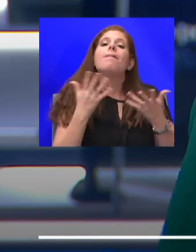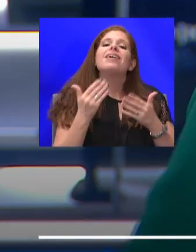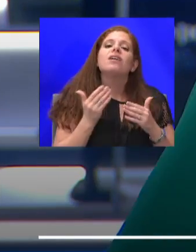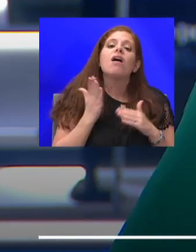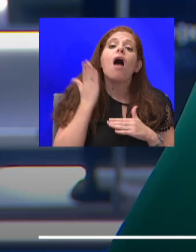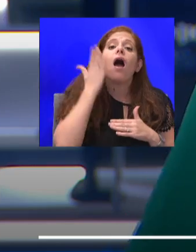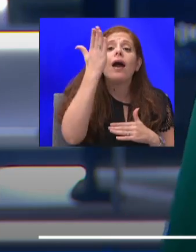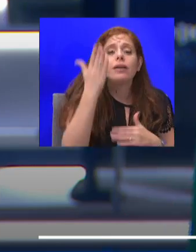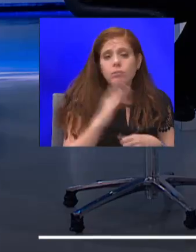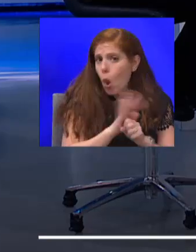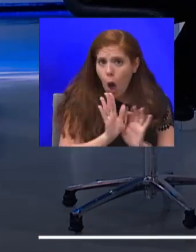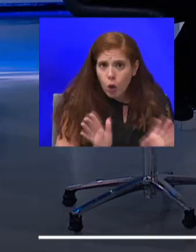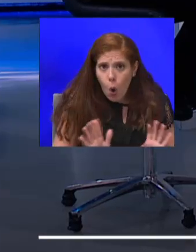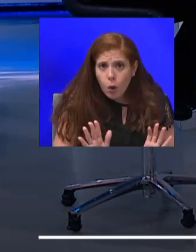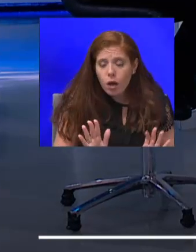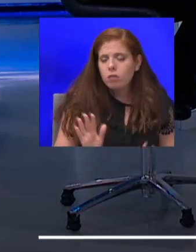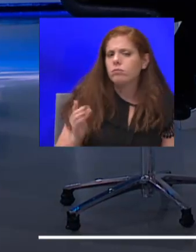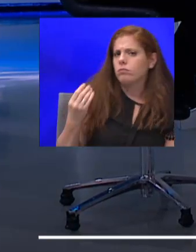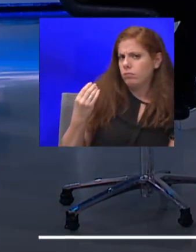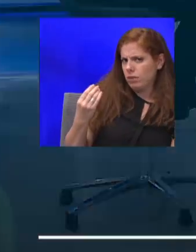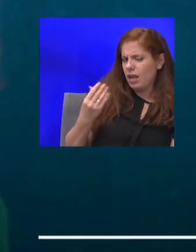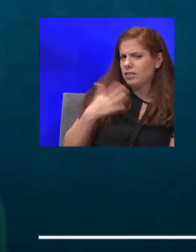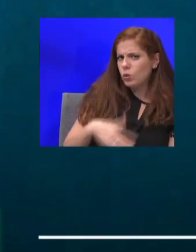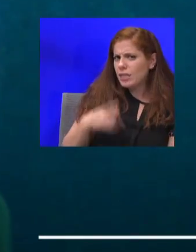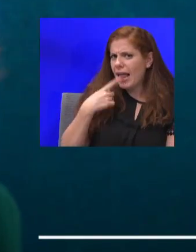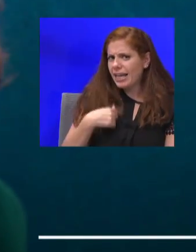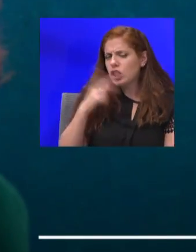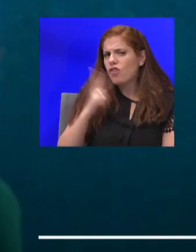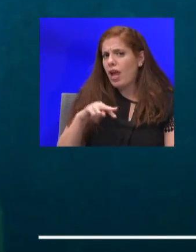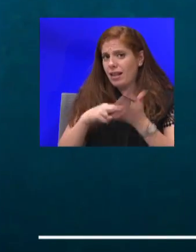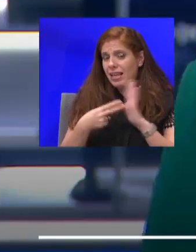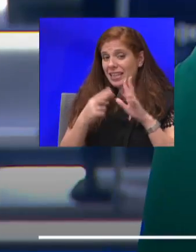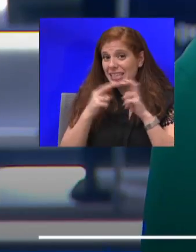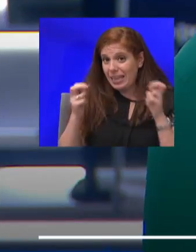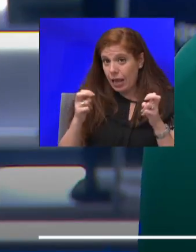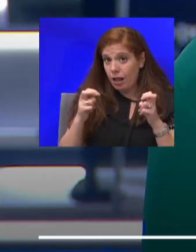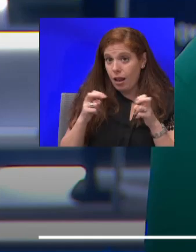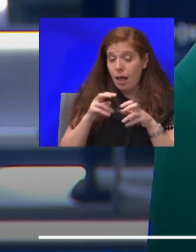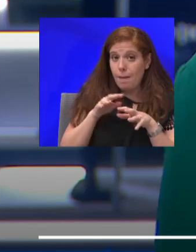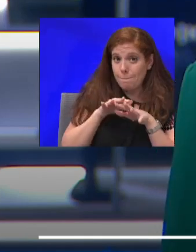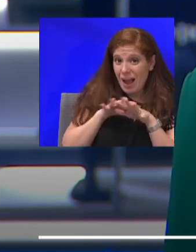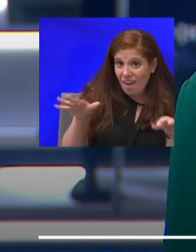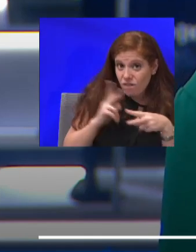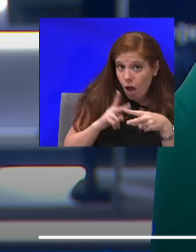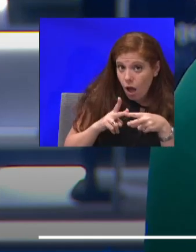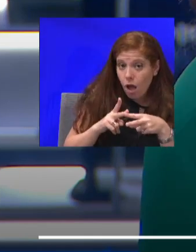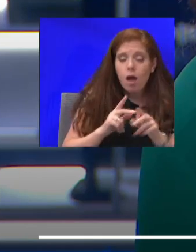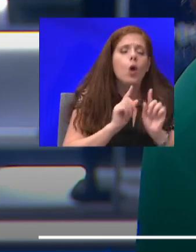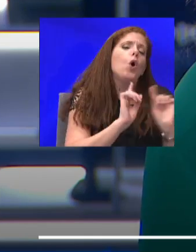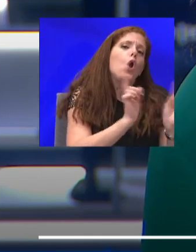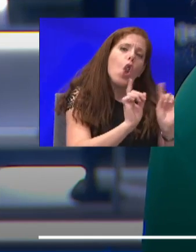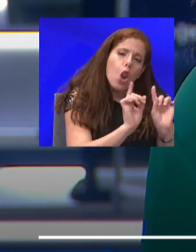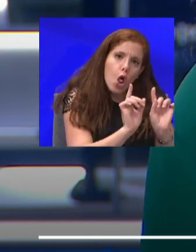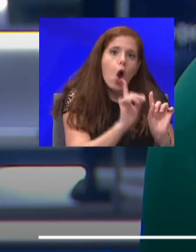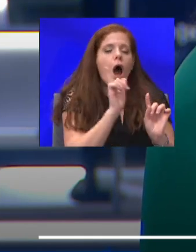קורונה. זה לא... לא, לא למגפה. אוקיי. אבל לתסריטים של כלכלה יותר